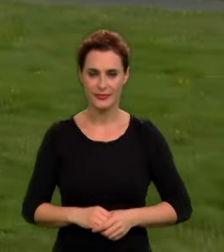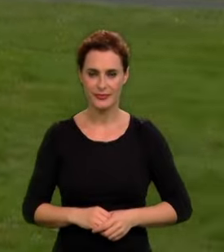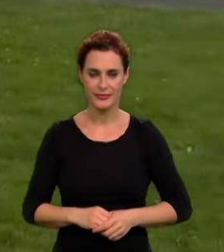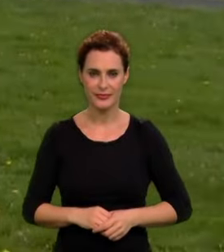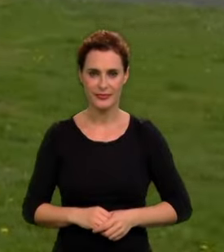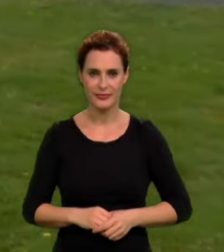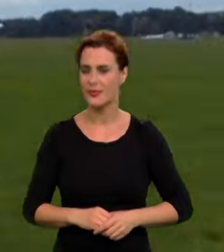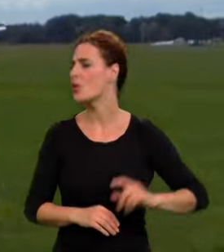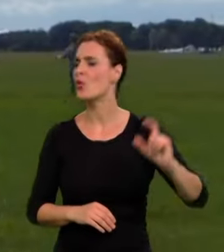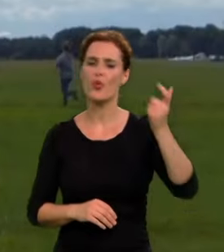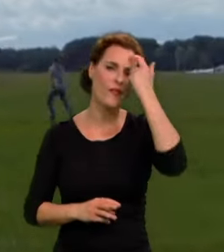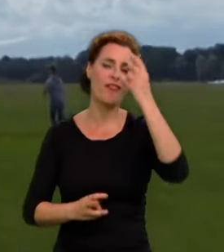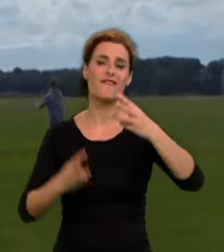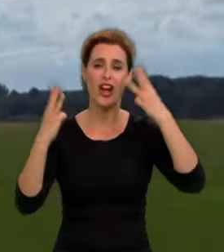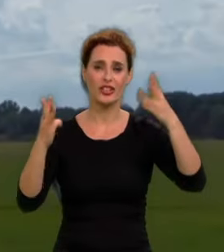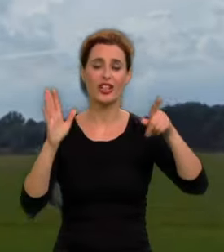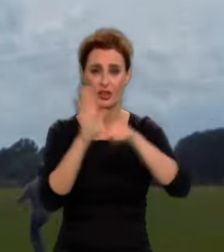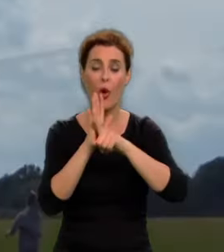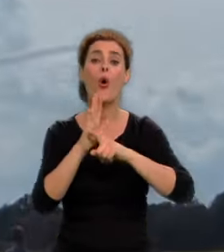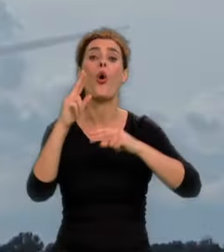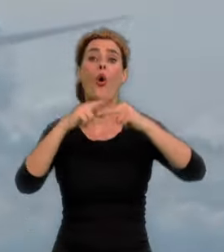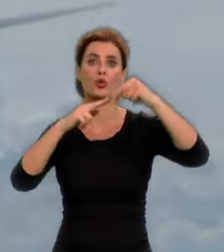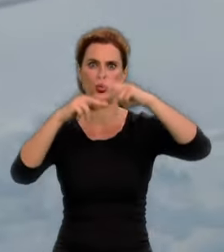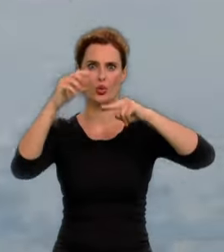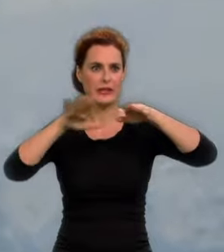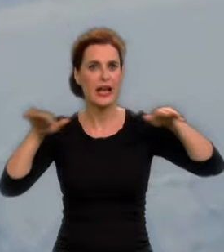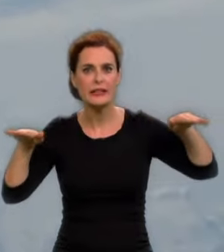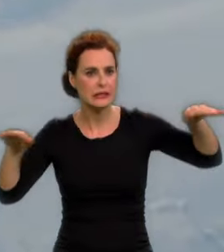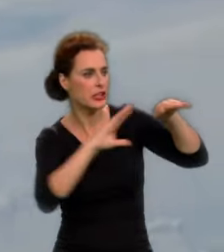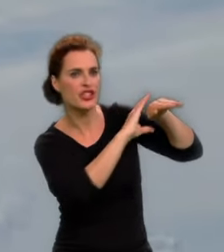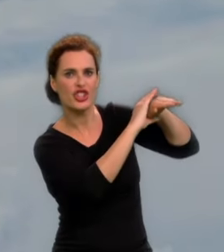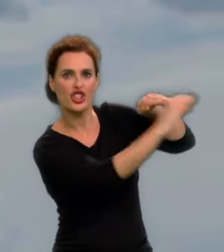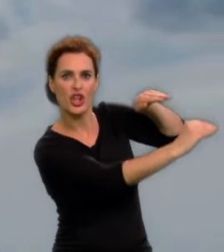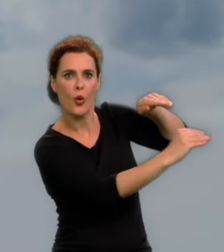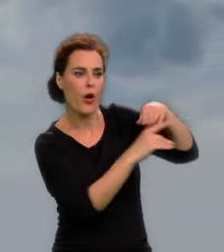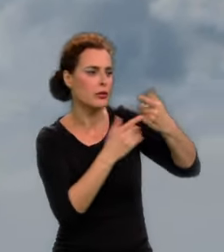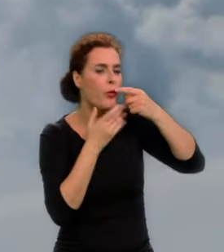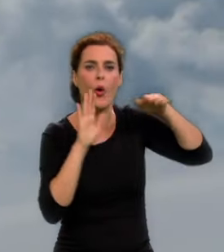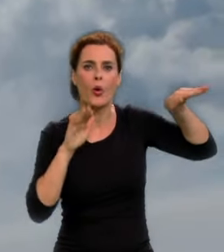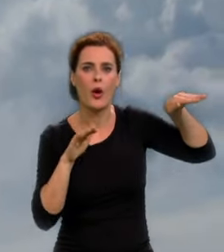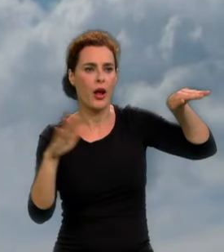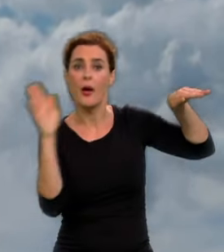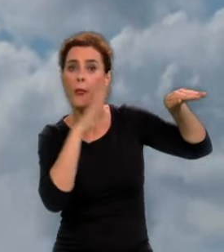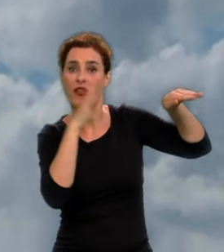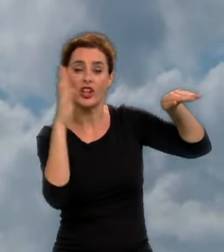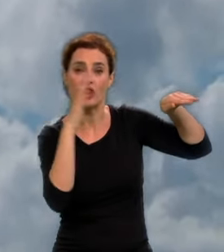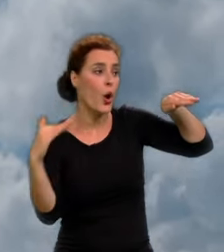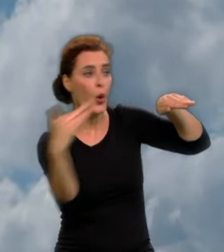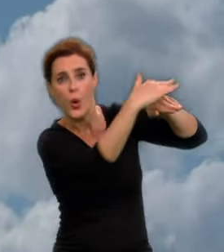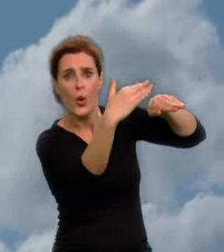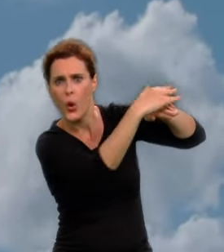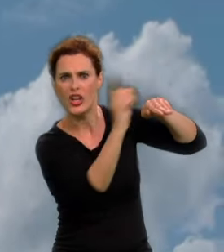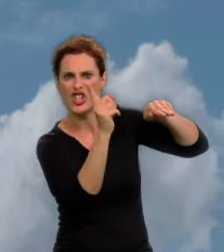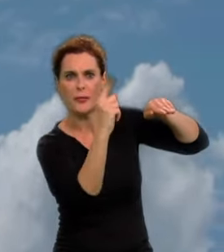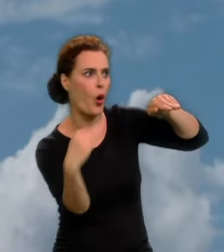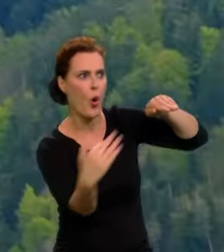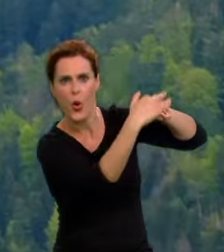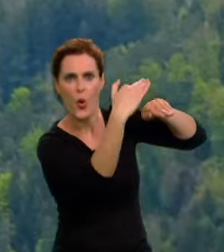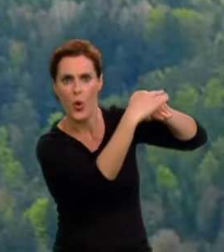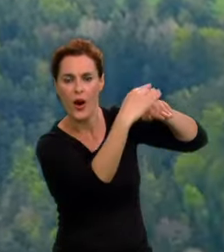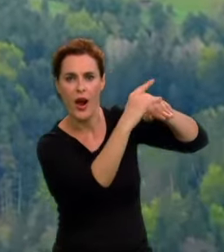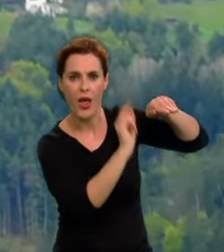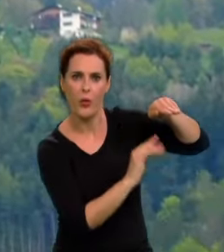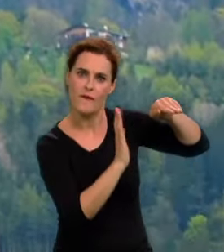Kluczowa jest także aerodynamiczna konstrukcja skrzydeł. Powietrze przepływa szybciej nad górną powierzchnią skrzydła,